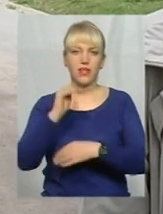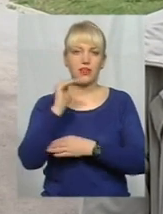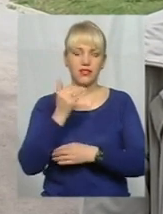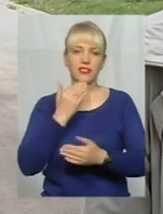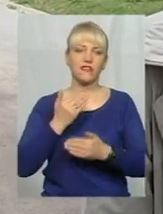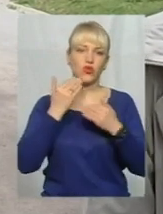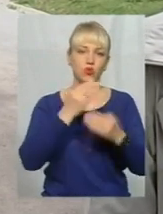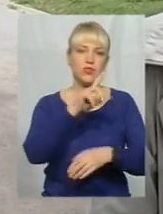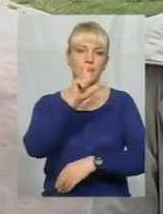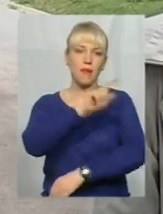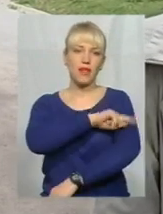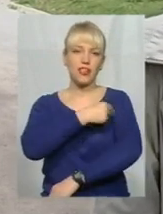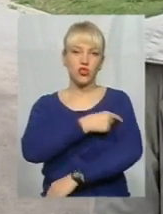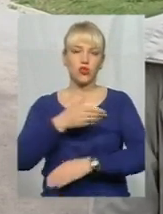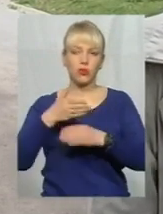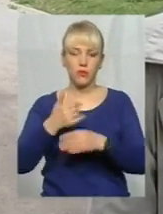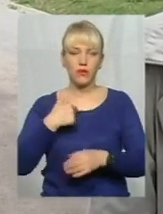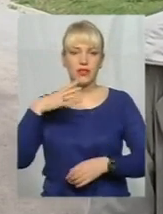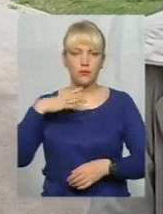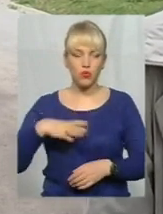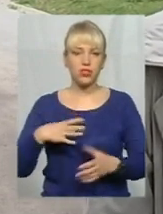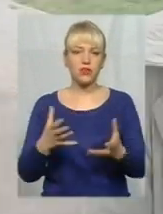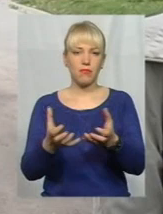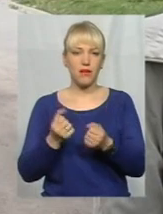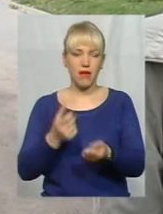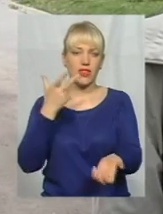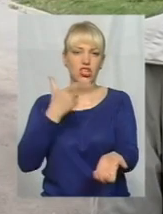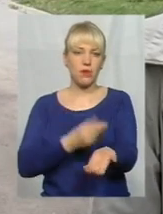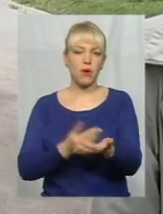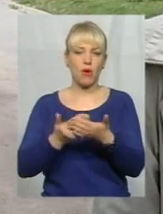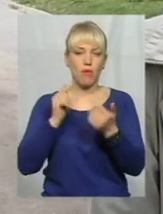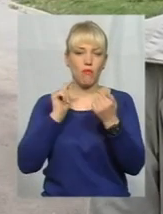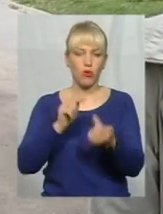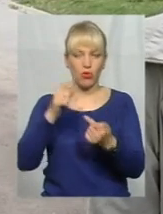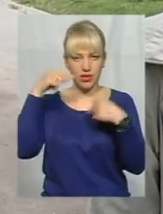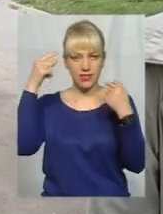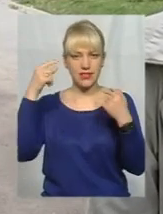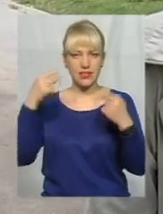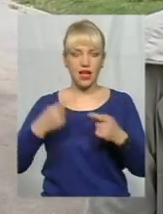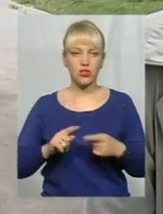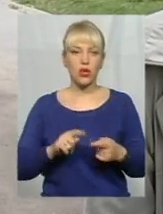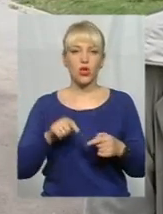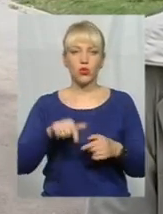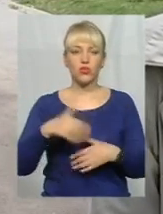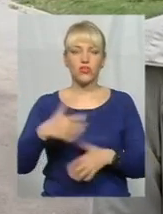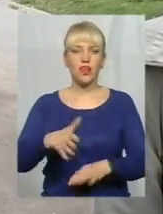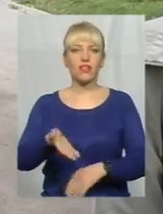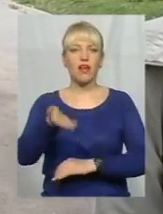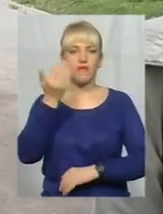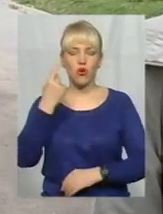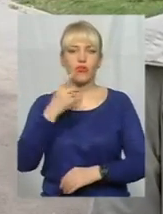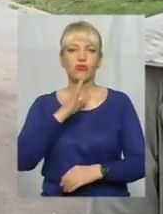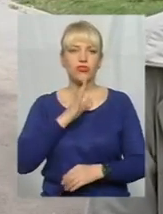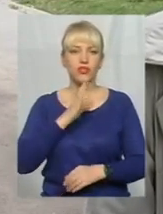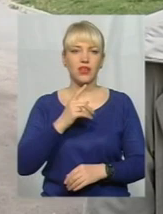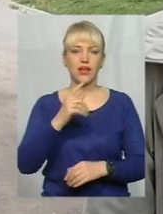змушені приймати щеплення проти сказу. Вони тут дуже-дуже давно, тут одна жінка з нашого будинку